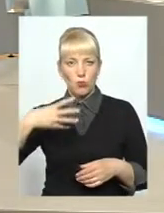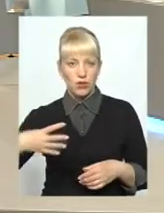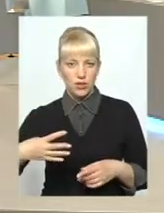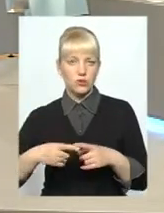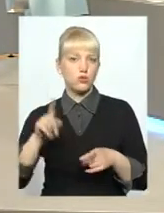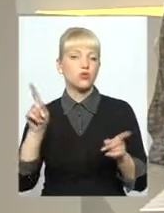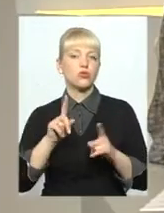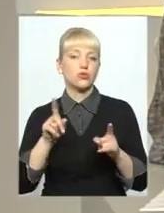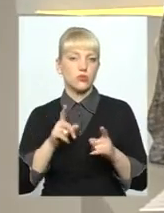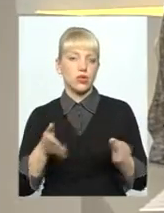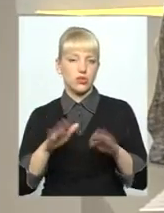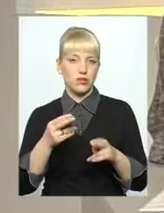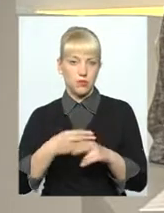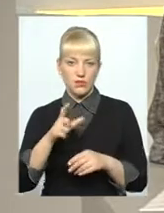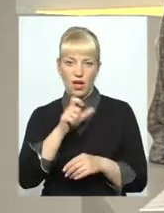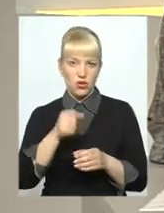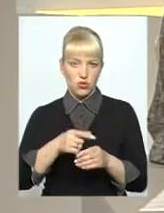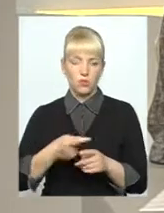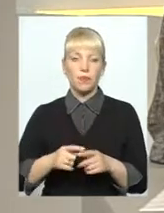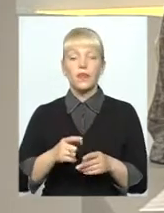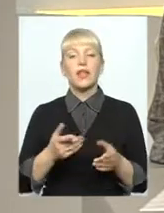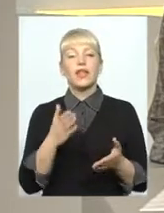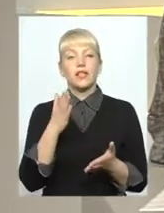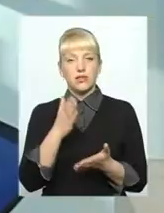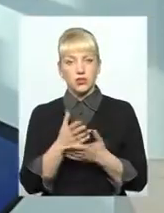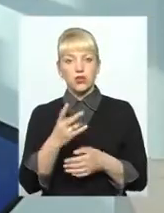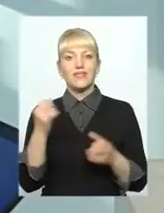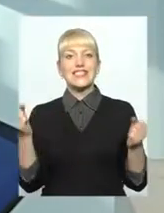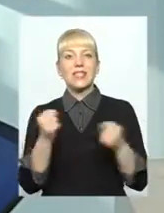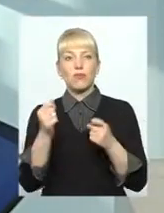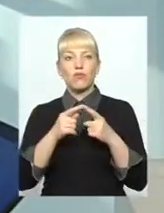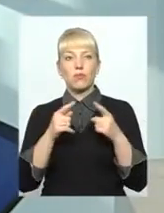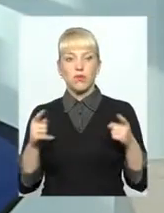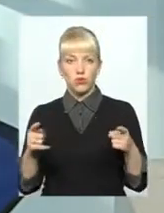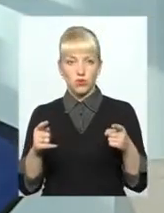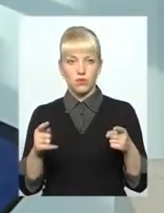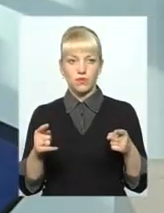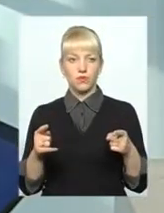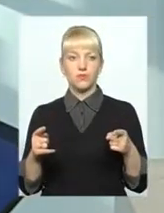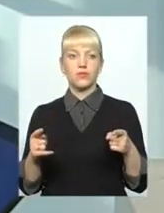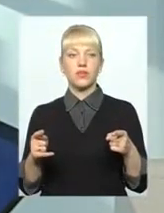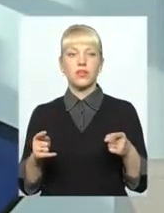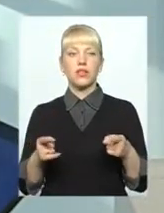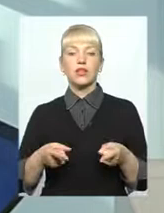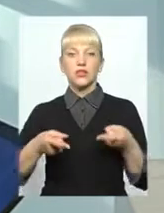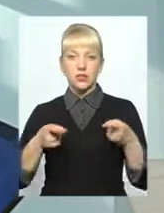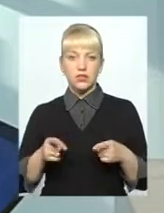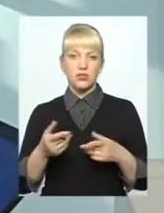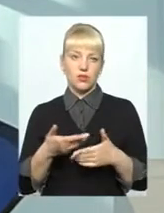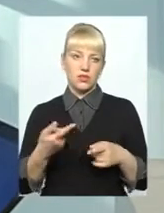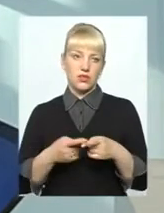Існує. Наразі в зимовий період дійсно ми цих